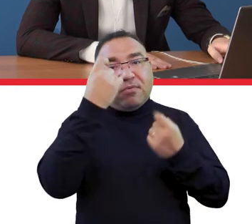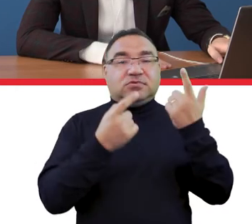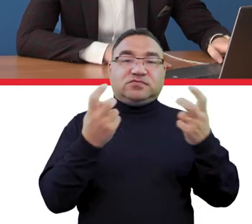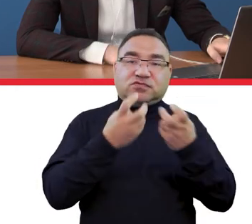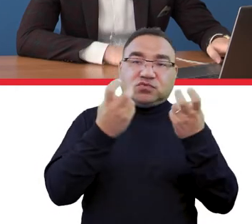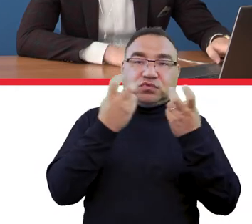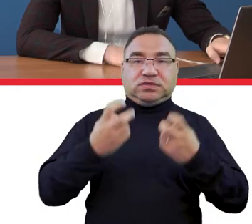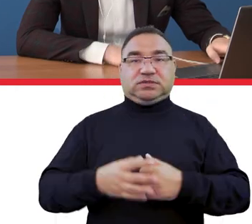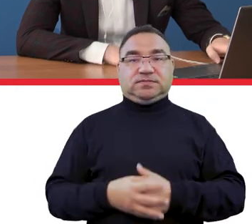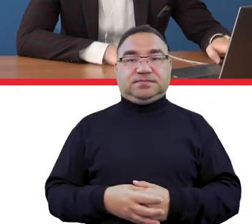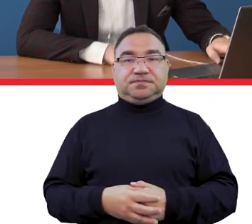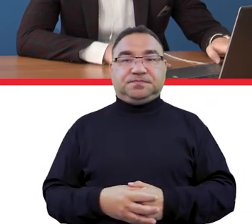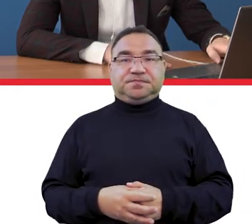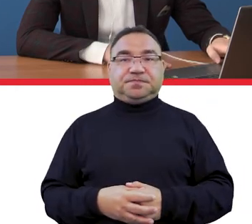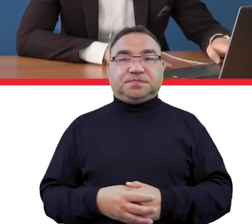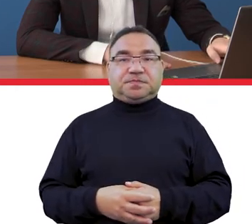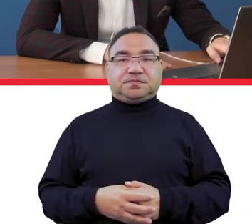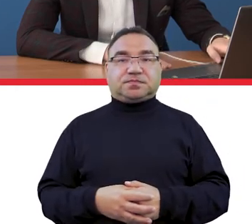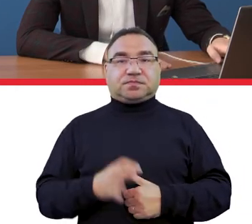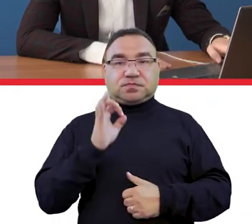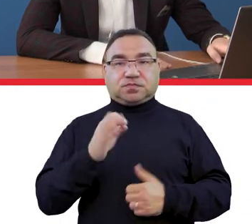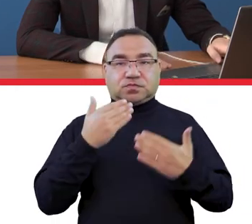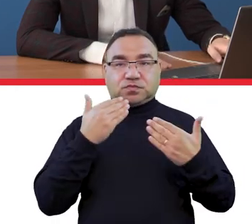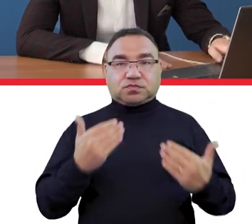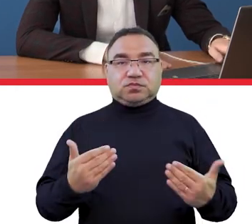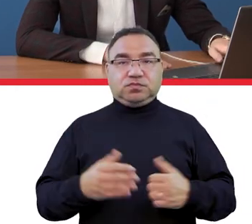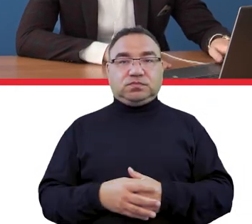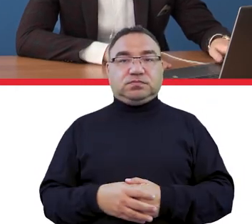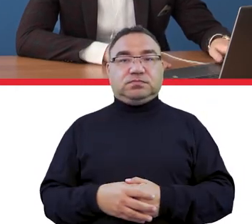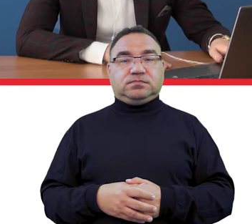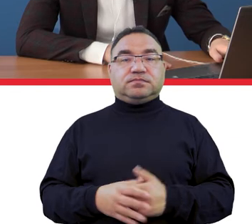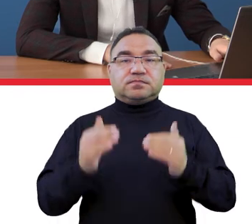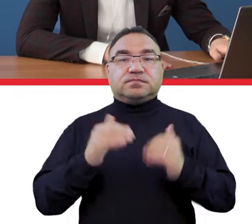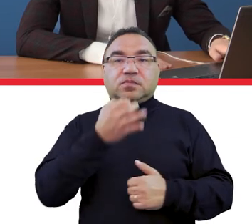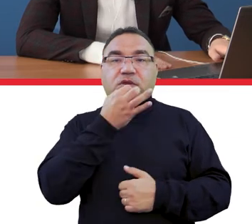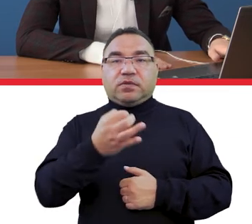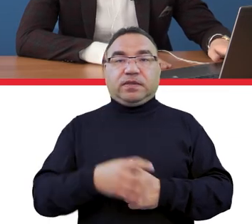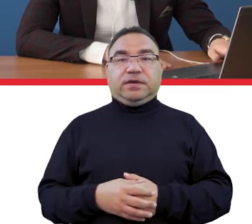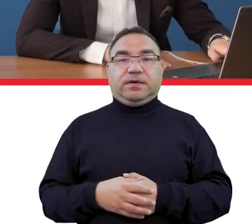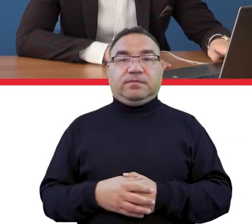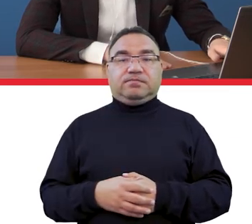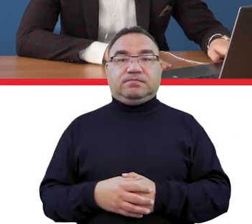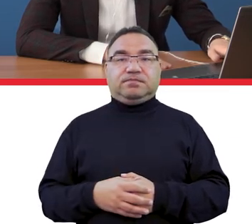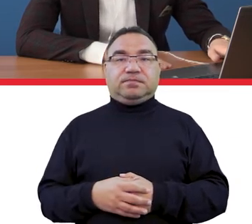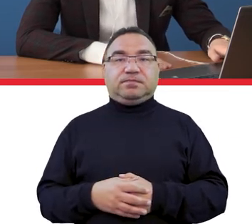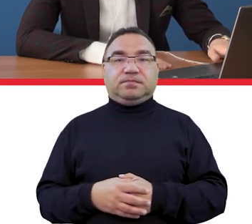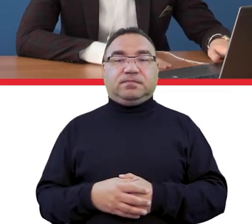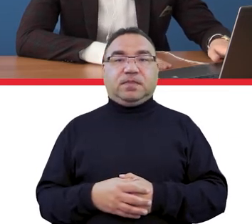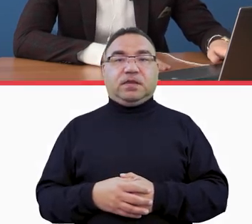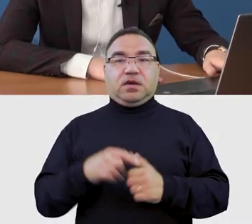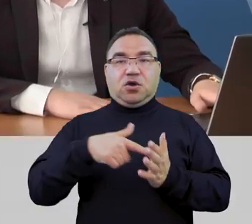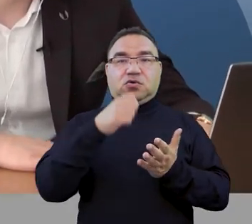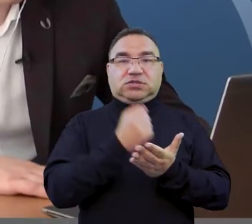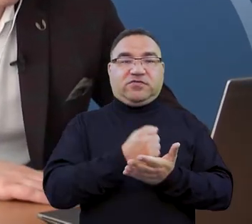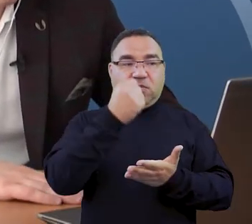poszukiwać. Okej, dziękuję bardzo. Kolejne pytanie jest dosyć drugie. Po wejściu w życie